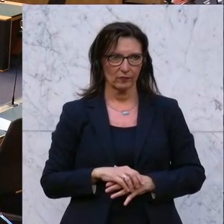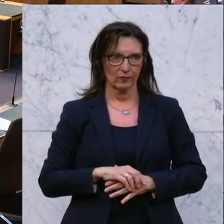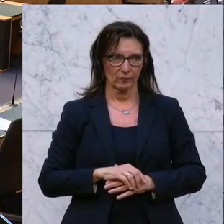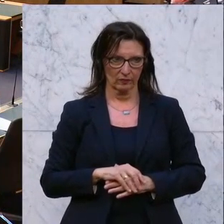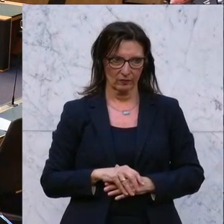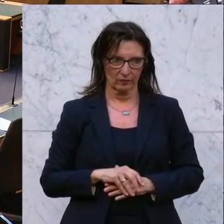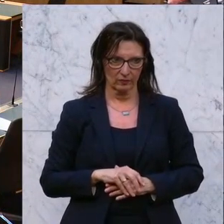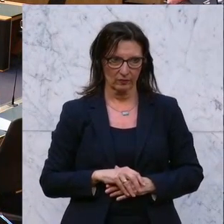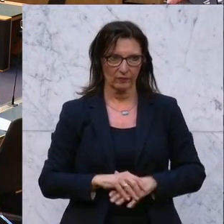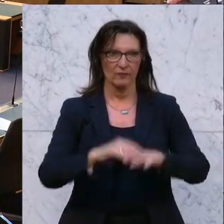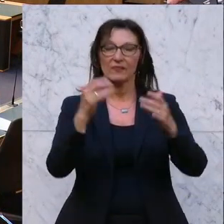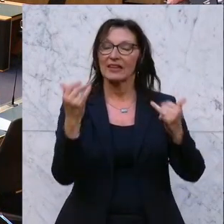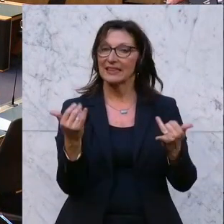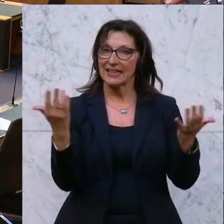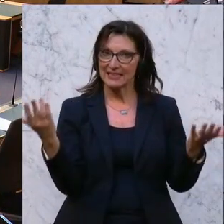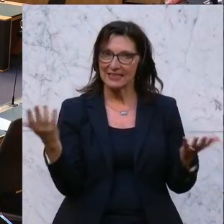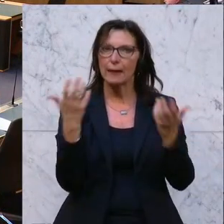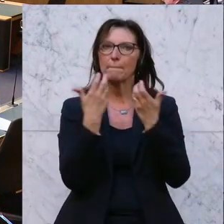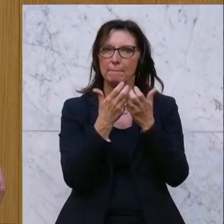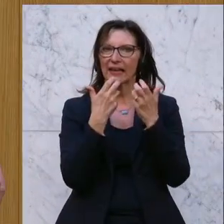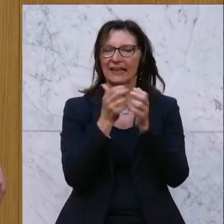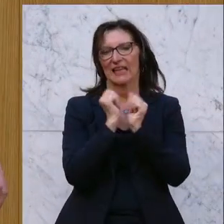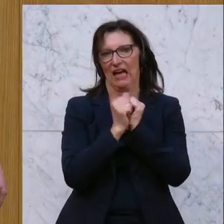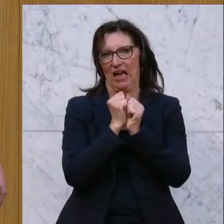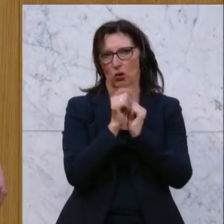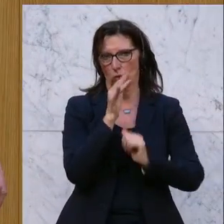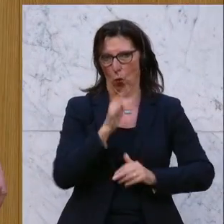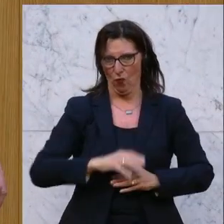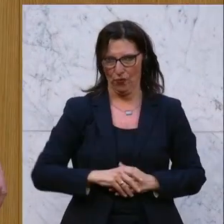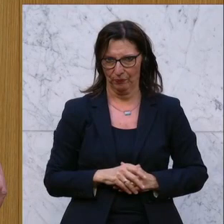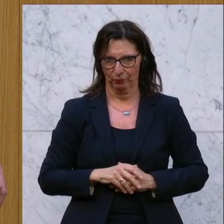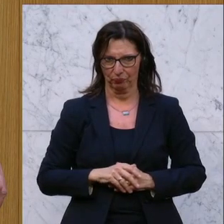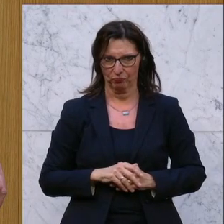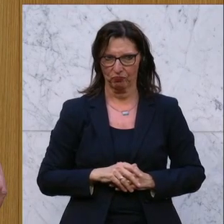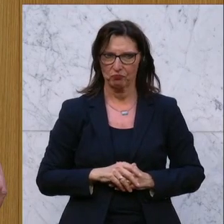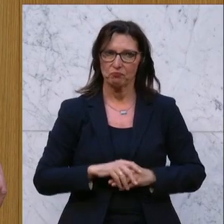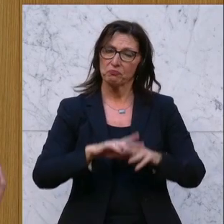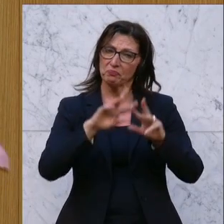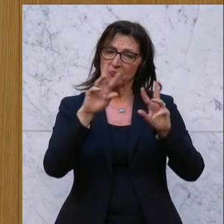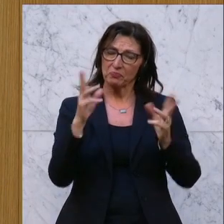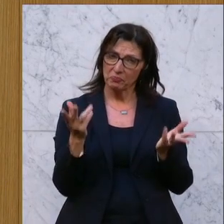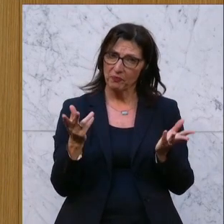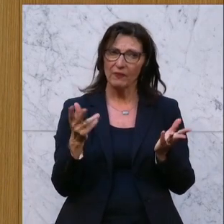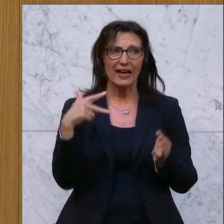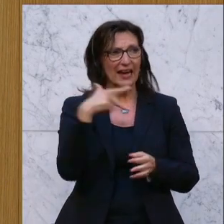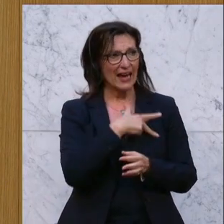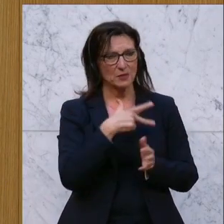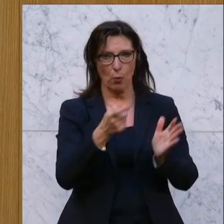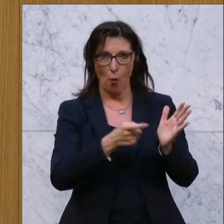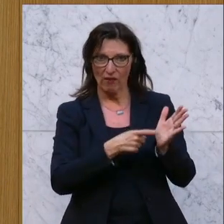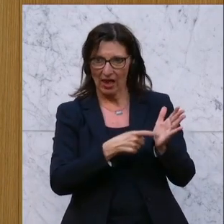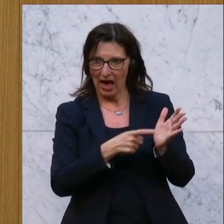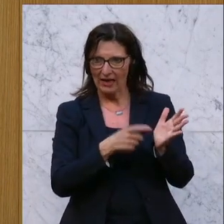Nun zum Bericht des Rechnungshofes. Über Verlangen der SPÖ prüfte der